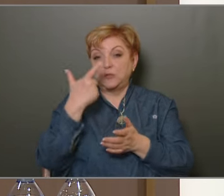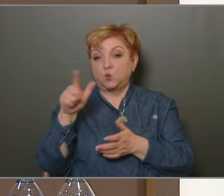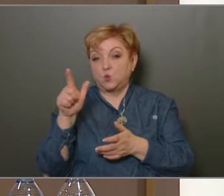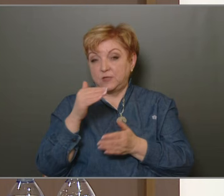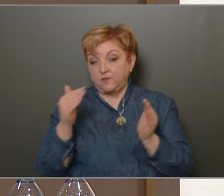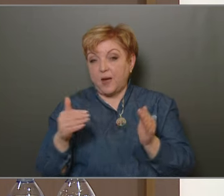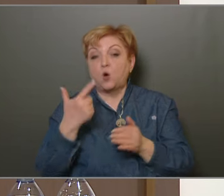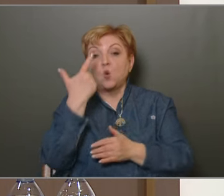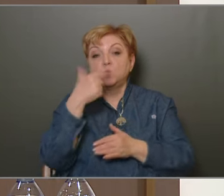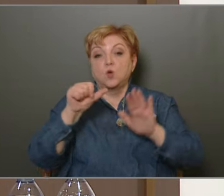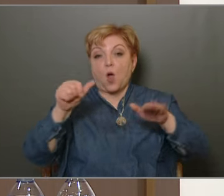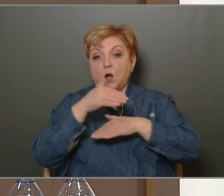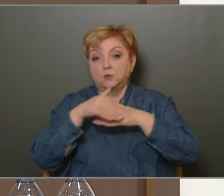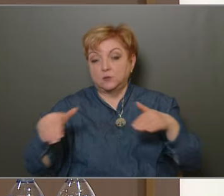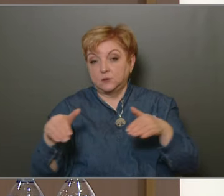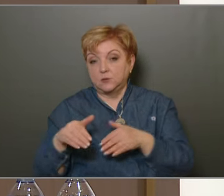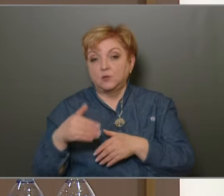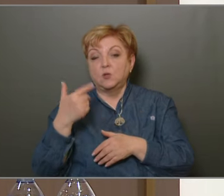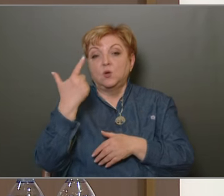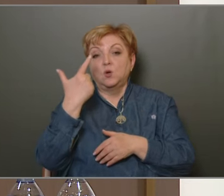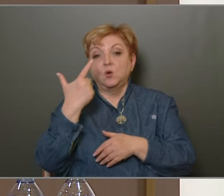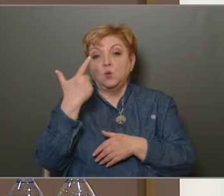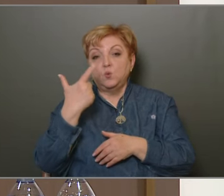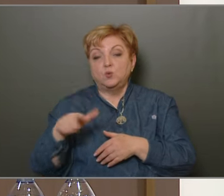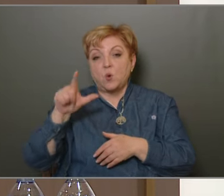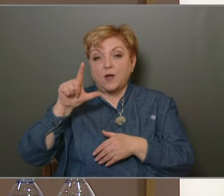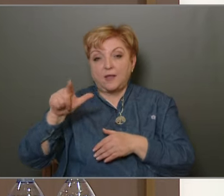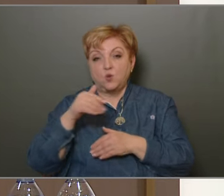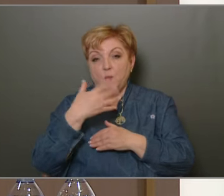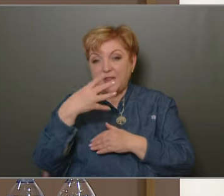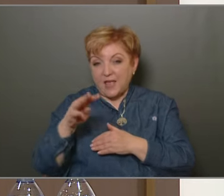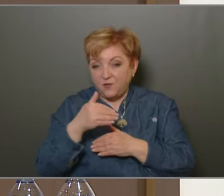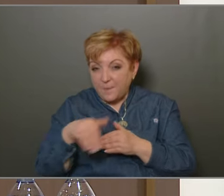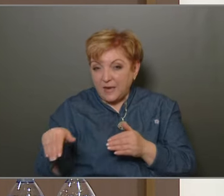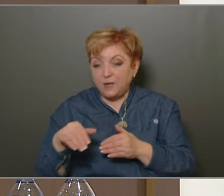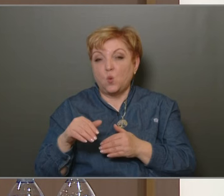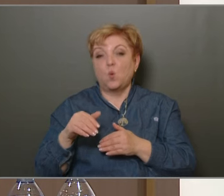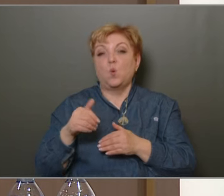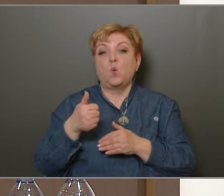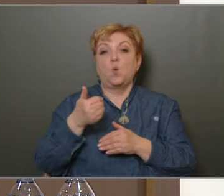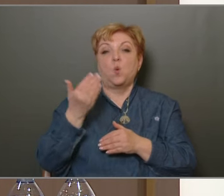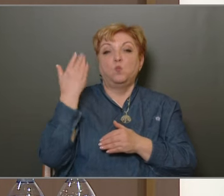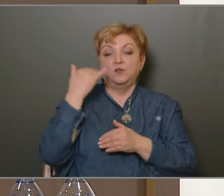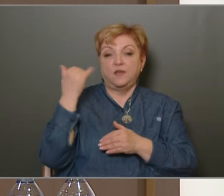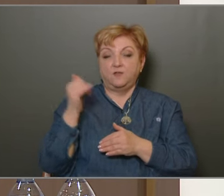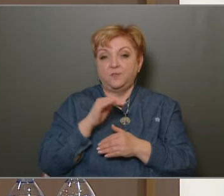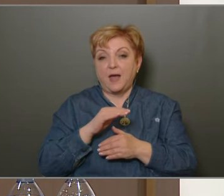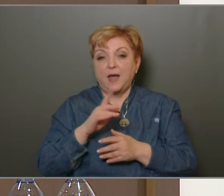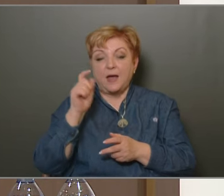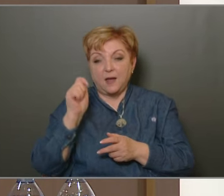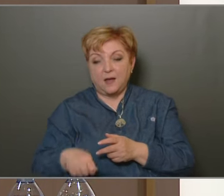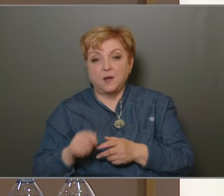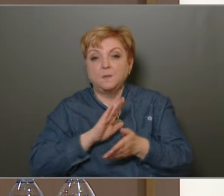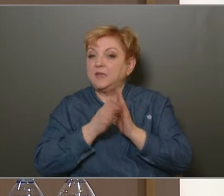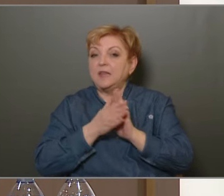még 26 millió forintot költöttünk rá, 2021-ben 40, 22-ben is 40 millió forintot, tavaly pedig úgy döntöttünk, hogy minden